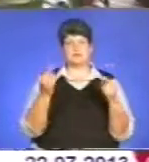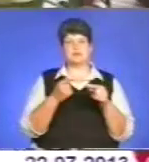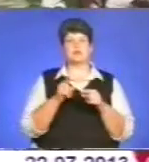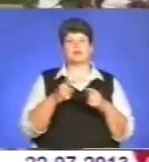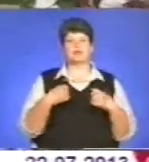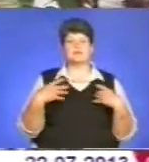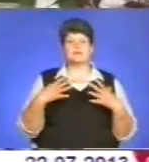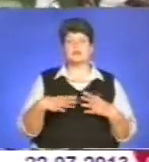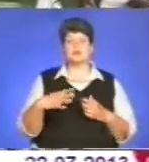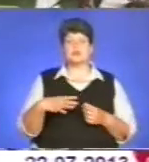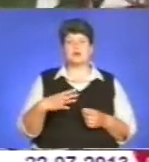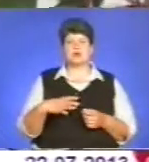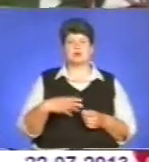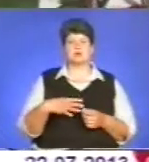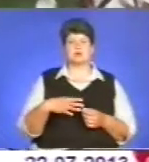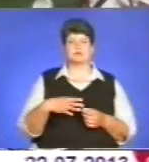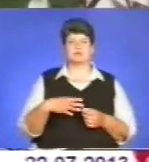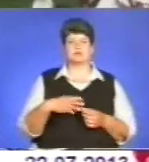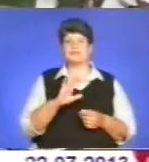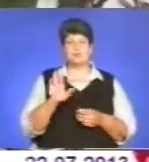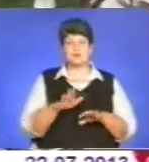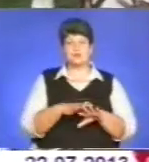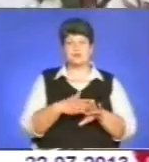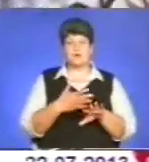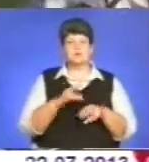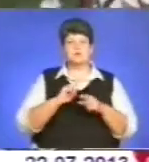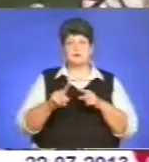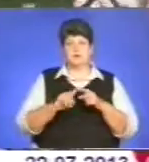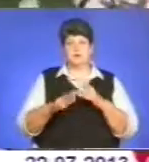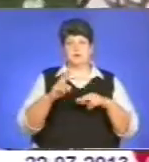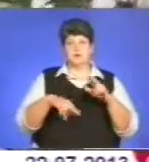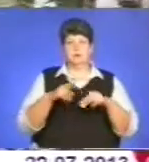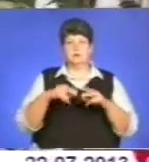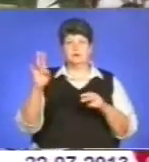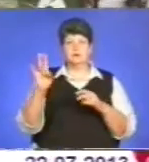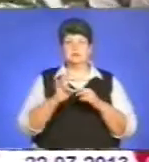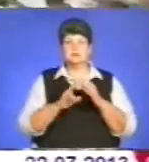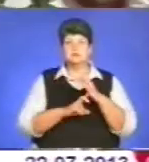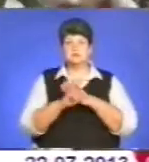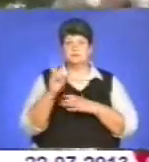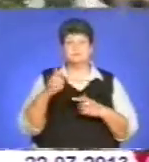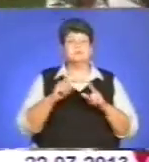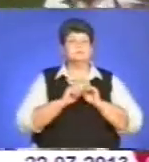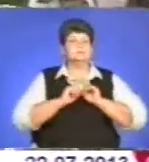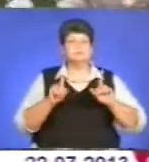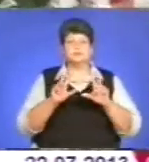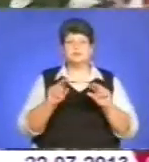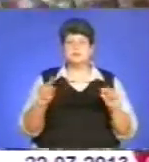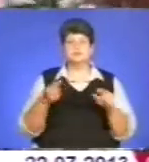чекали дуже, скажімо, і недовго, бо зашвидко повивалася церква, але ми всі щасливі, що в нашому такому